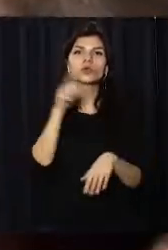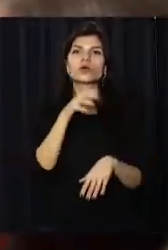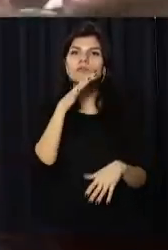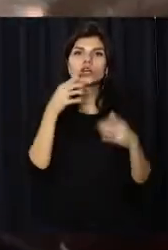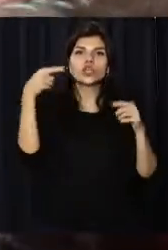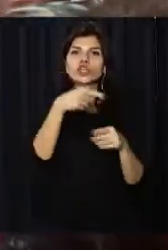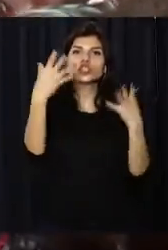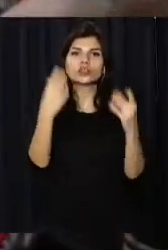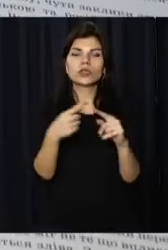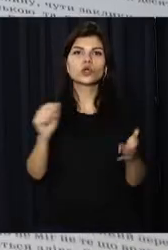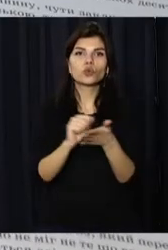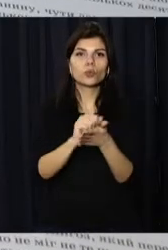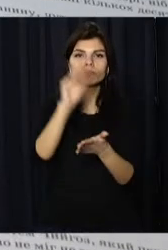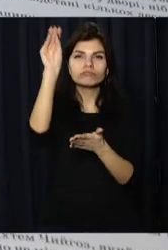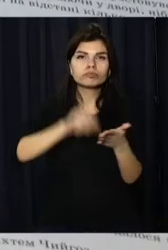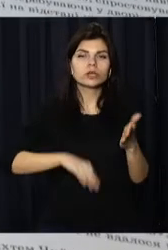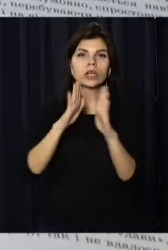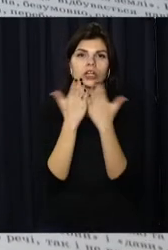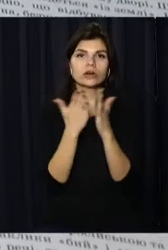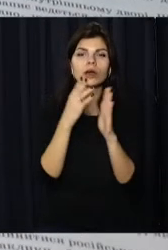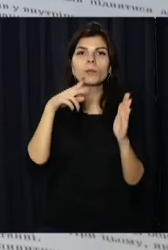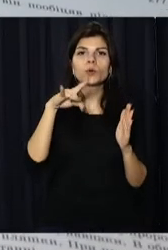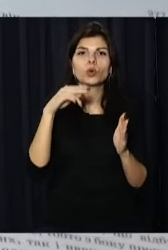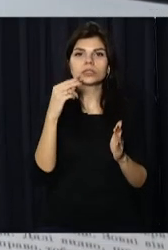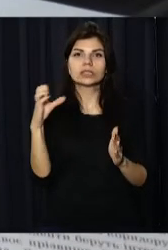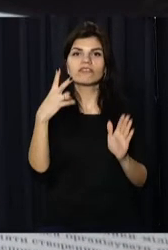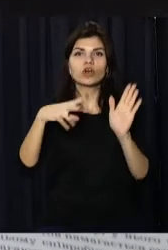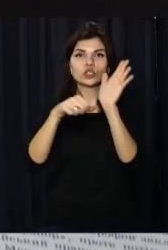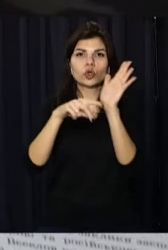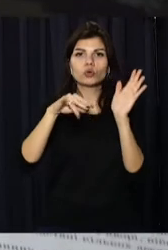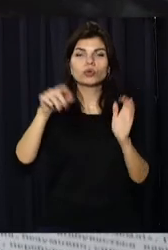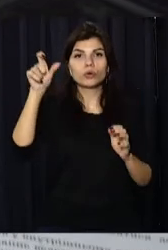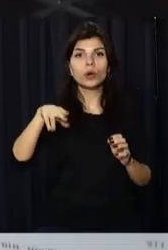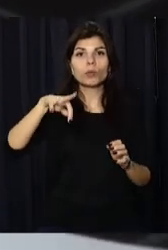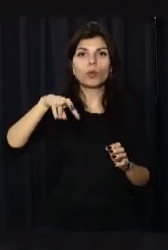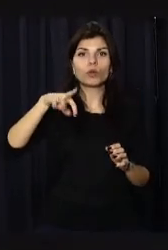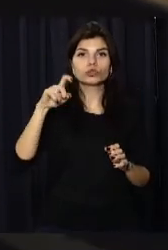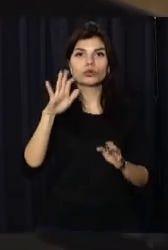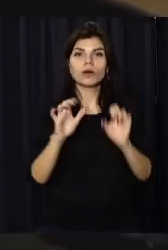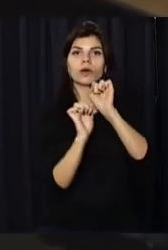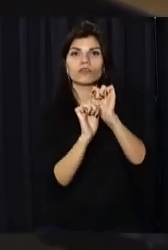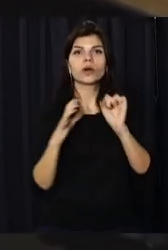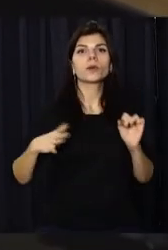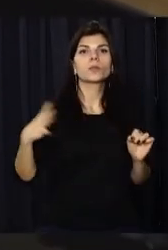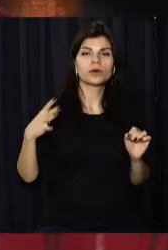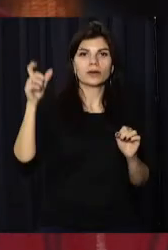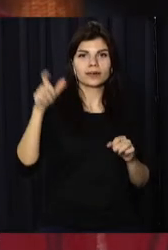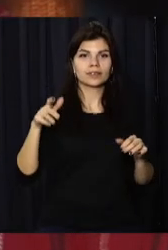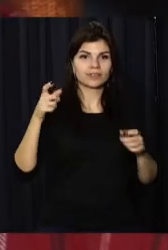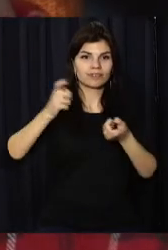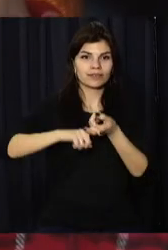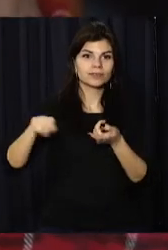тисячі днів задокументовані у книзі «Процес 26 лютого». Її автор Микола Полозов, адвокат колишнього бранця Кремля.